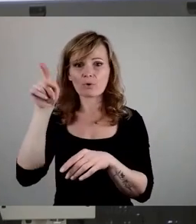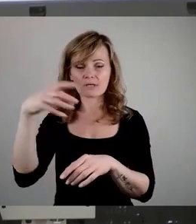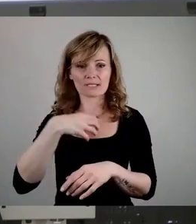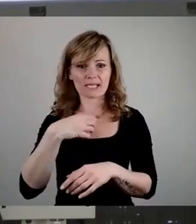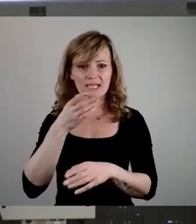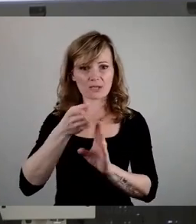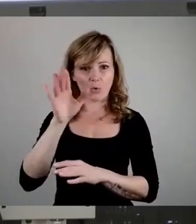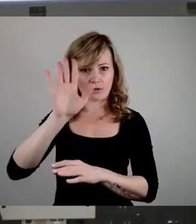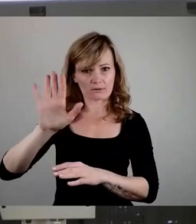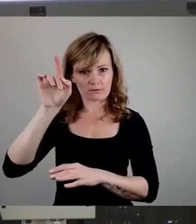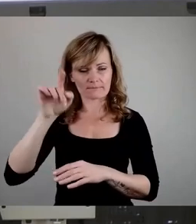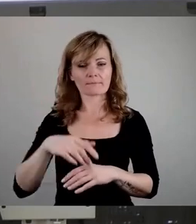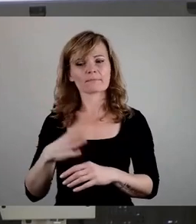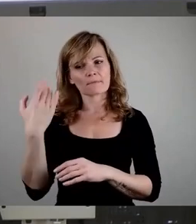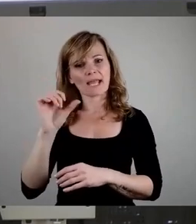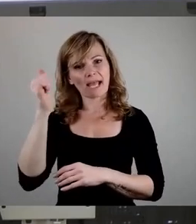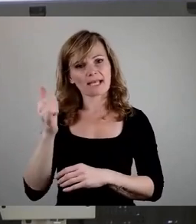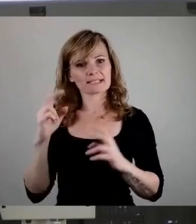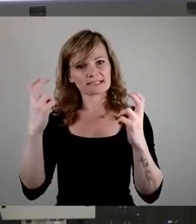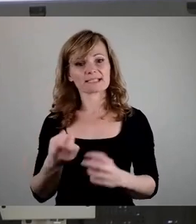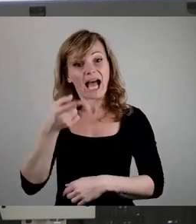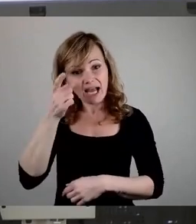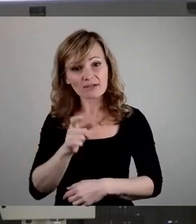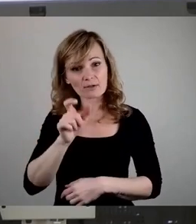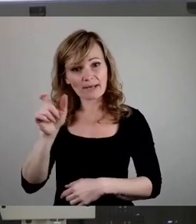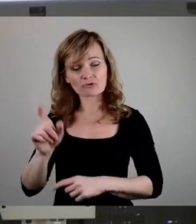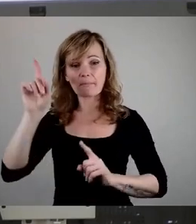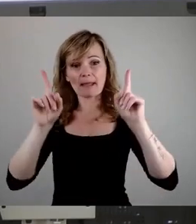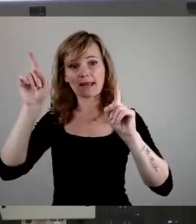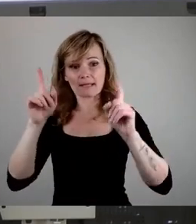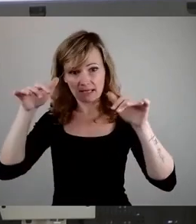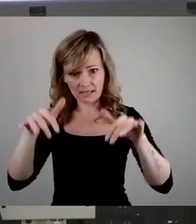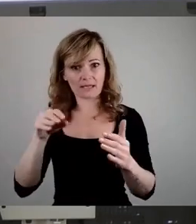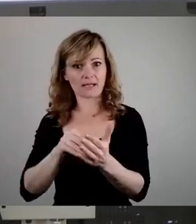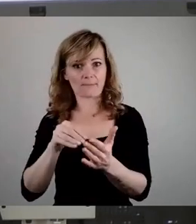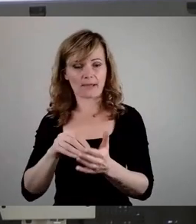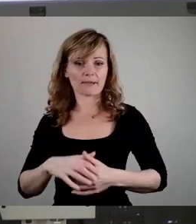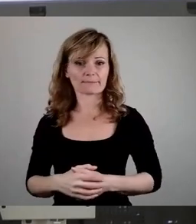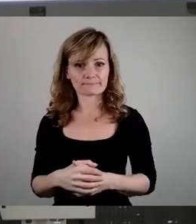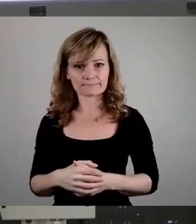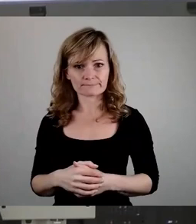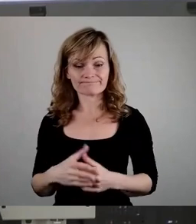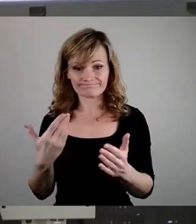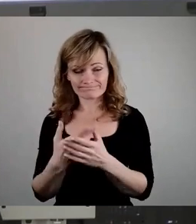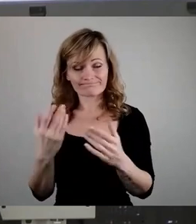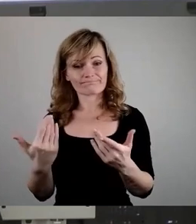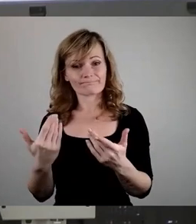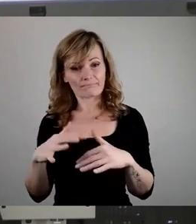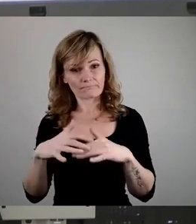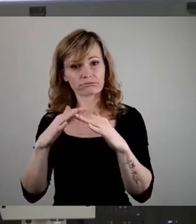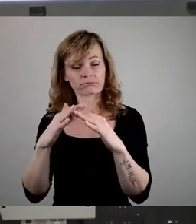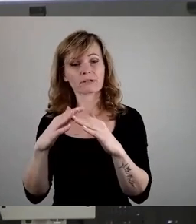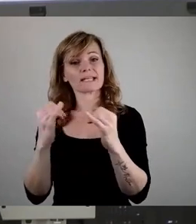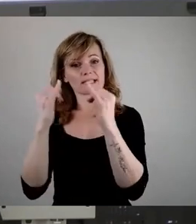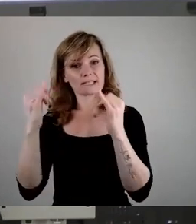sie in unserer ersten Sitzung 100 Menschen gemeldet. 100 Menschen waren anwesend. Und aus dieser Initiative Brücken schaffen, wie wir uns nannten,